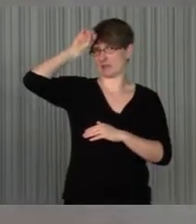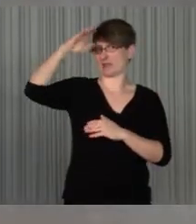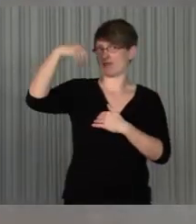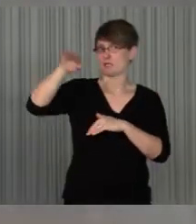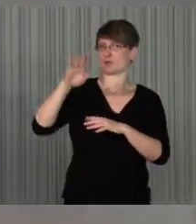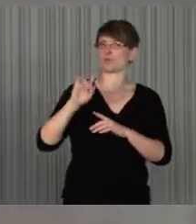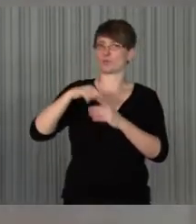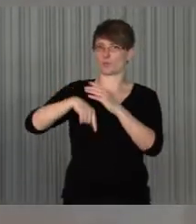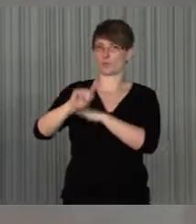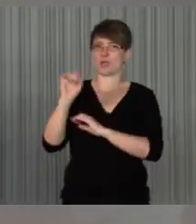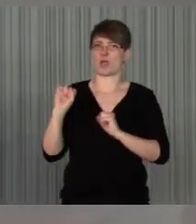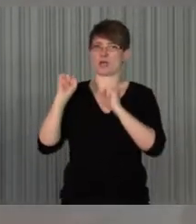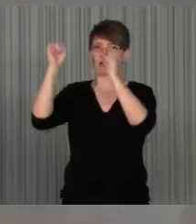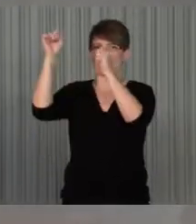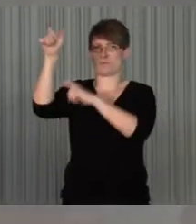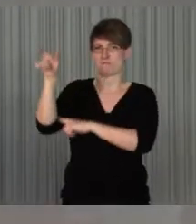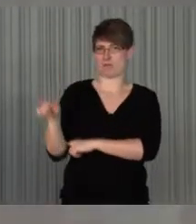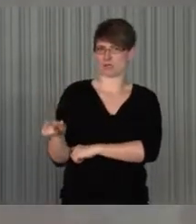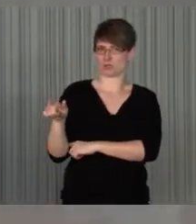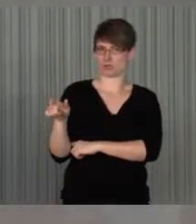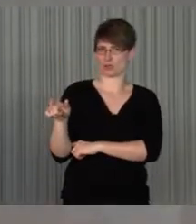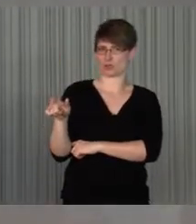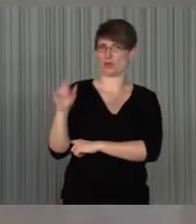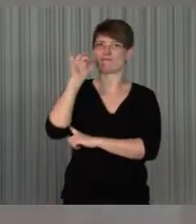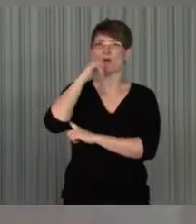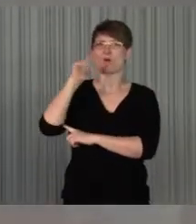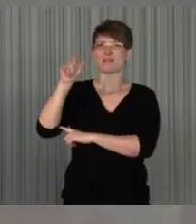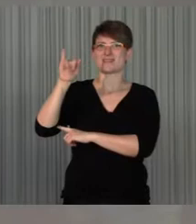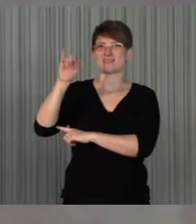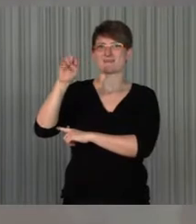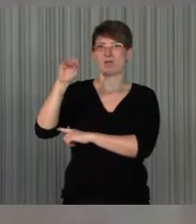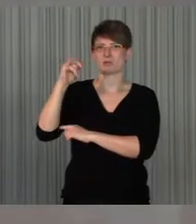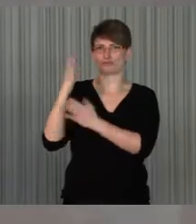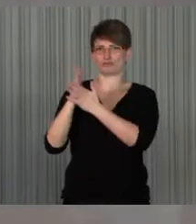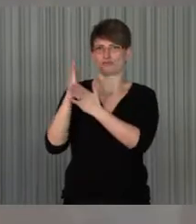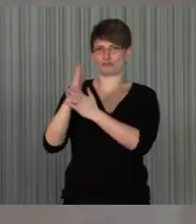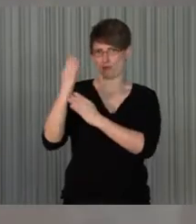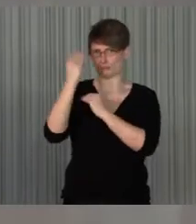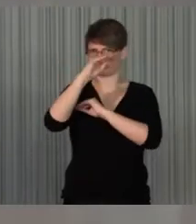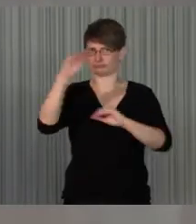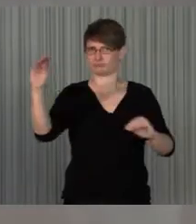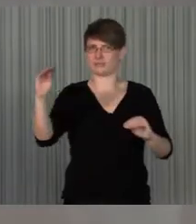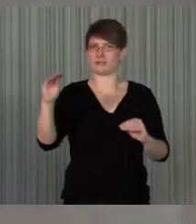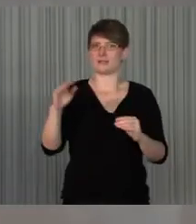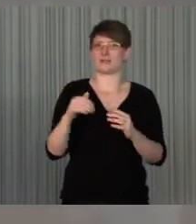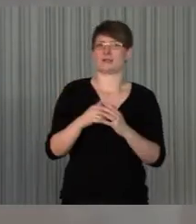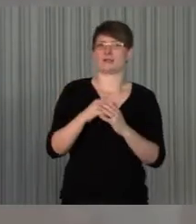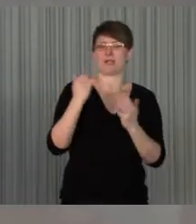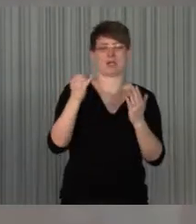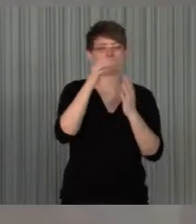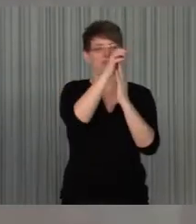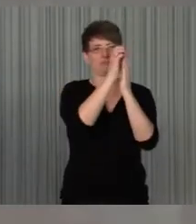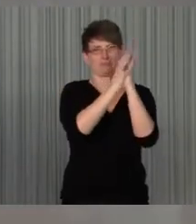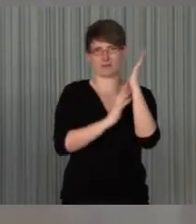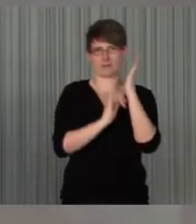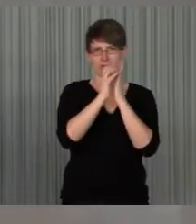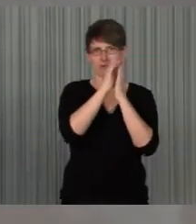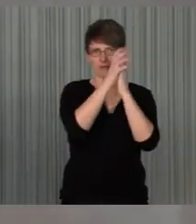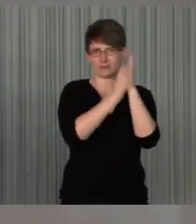schon darauf hingewiesen, auf dem Kongress, dass der Neuanschuh von Design Research bei der